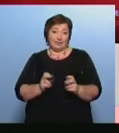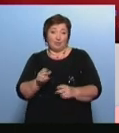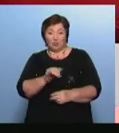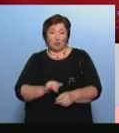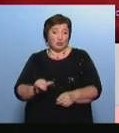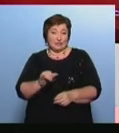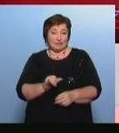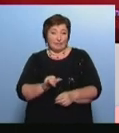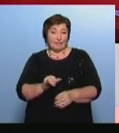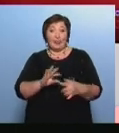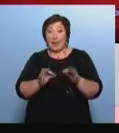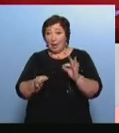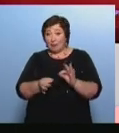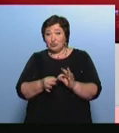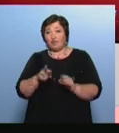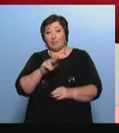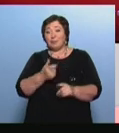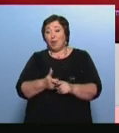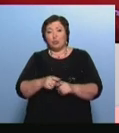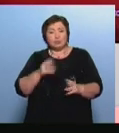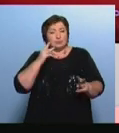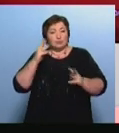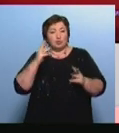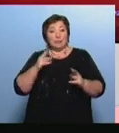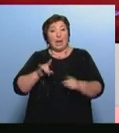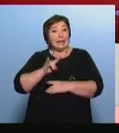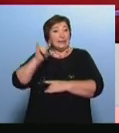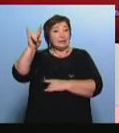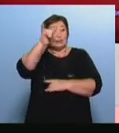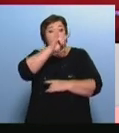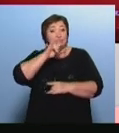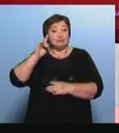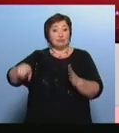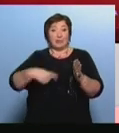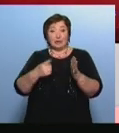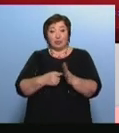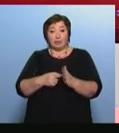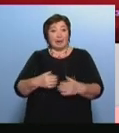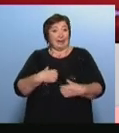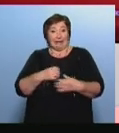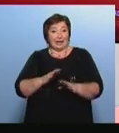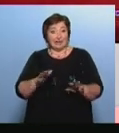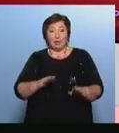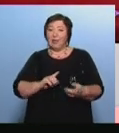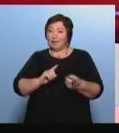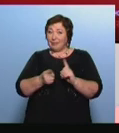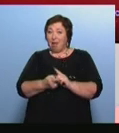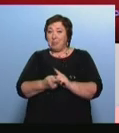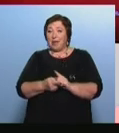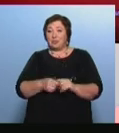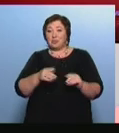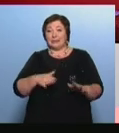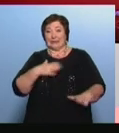А в Ижевске в пятницу было очень шумно Истребители кружили над городом, и это никого не пугало Наоборот, ждали За